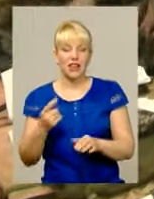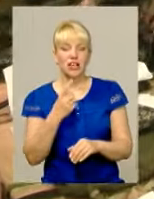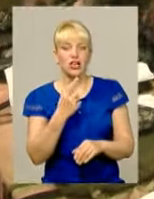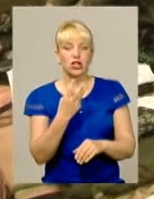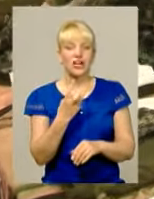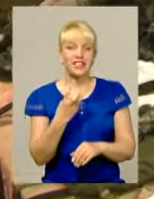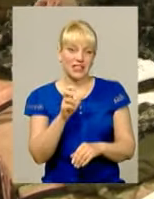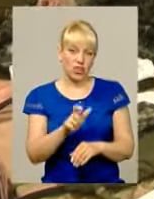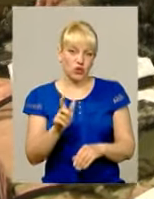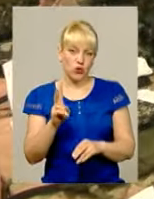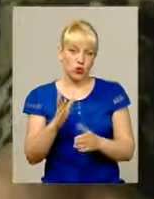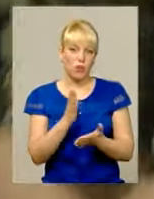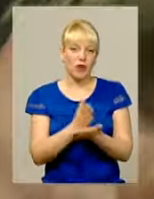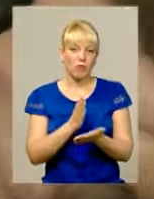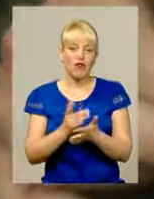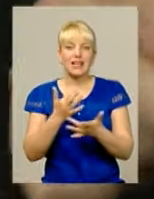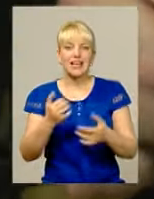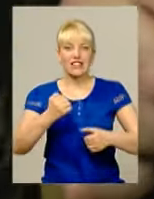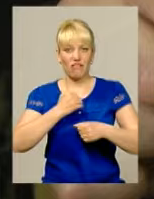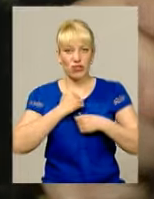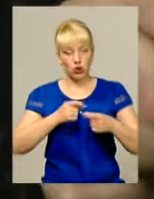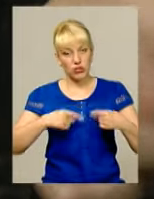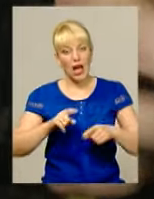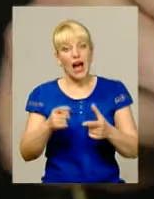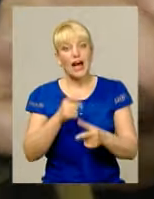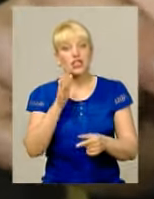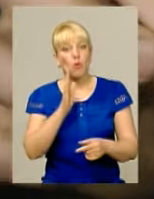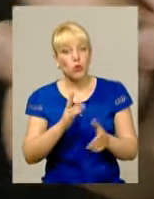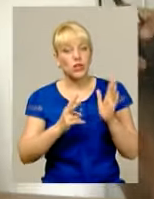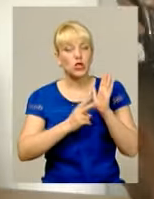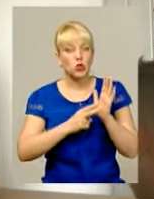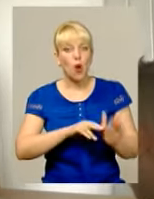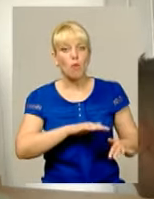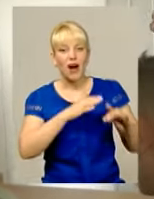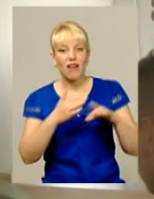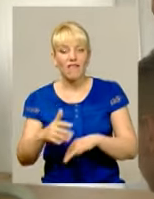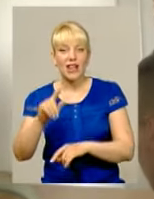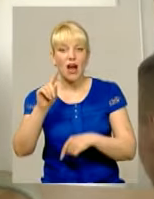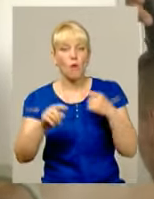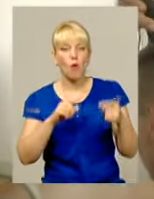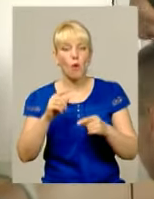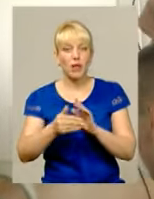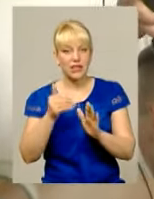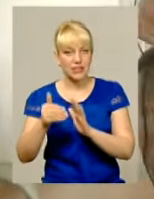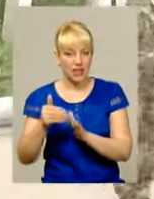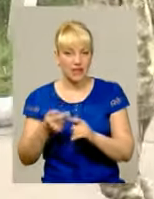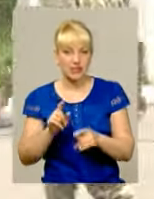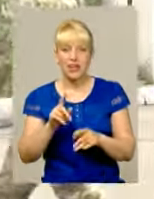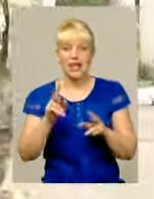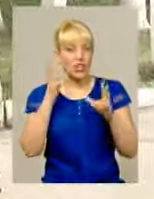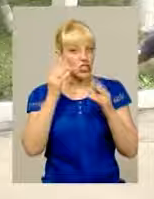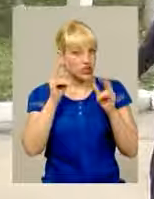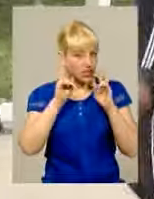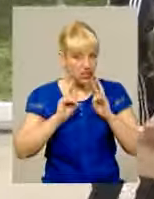уже перебувають у різних військових частинах А от чи буде сьома хвиля мобілізації, Сергій Присяжнюк каже, що не знає Проте